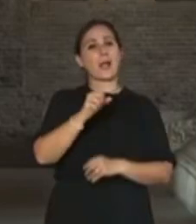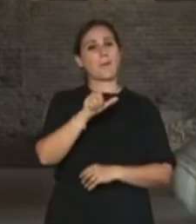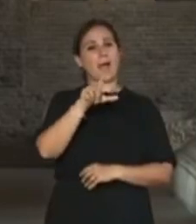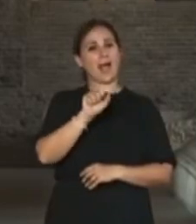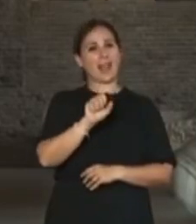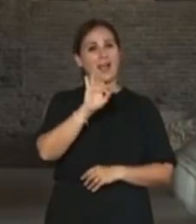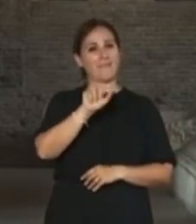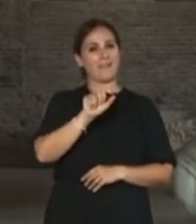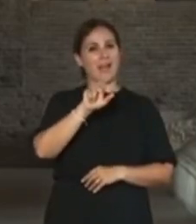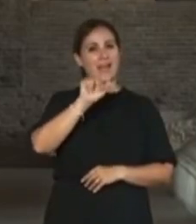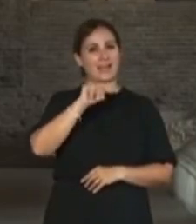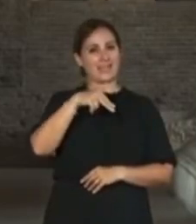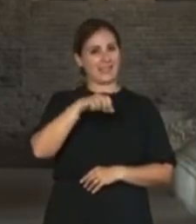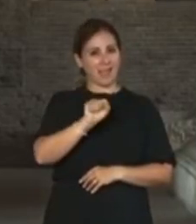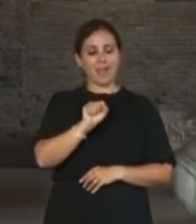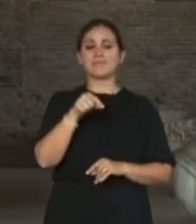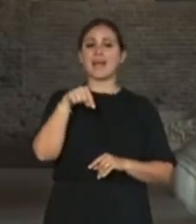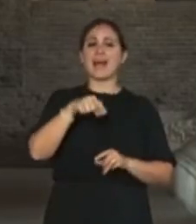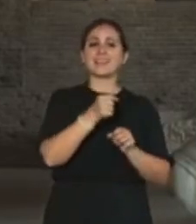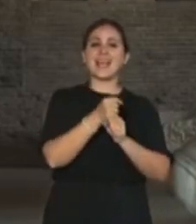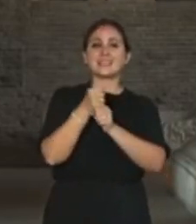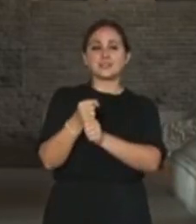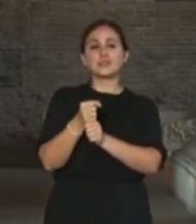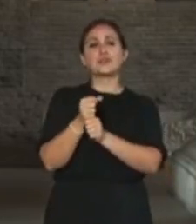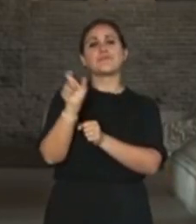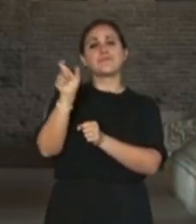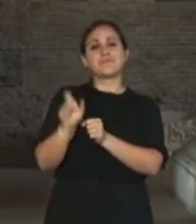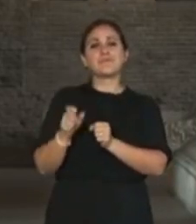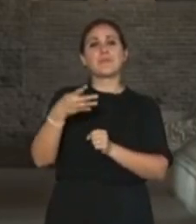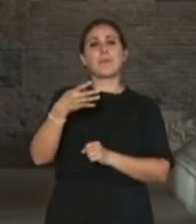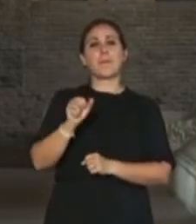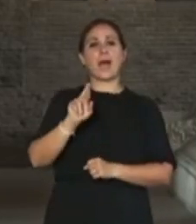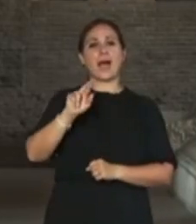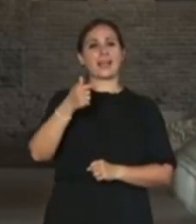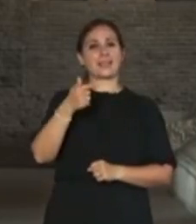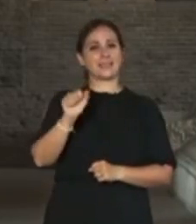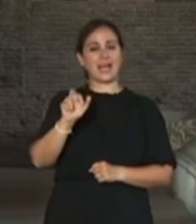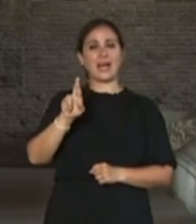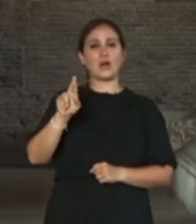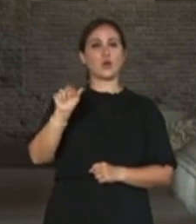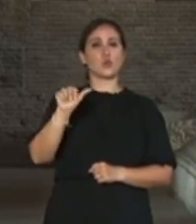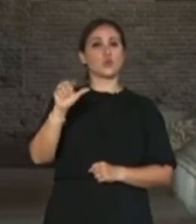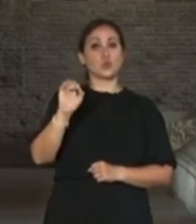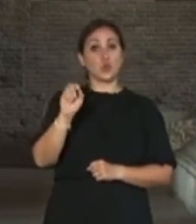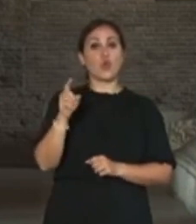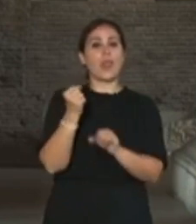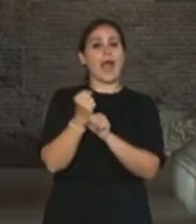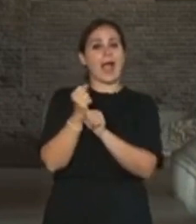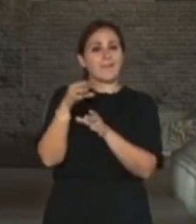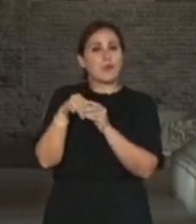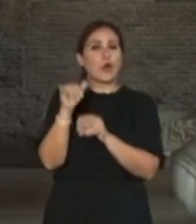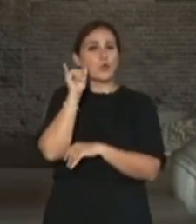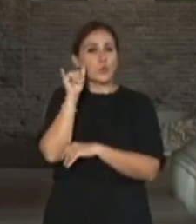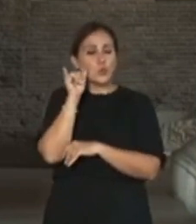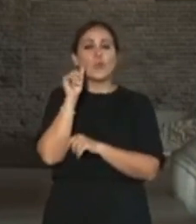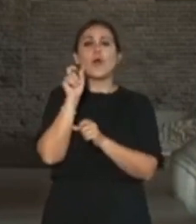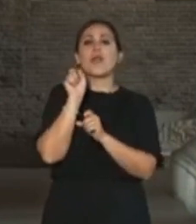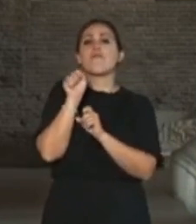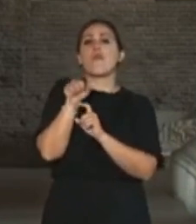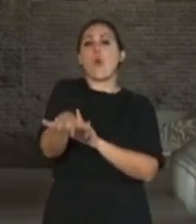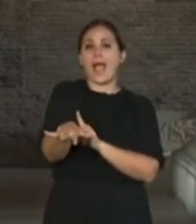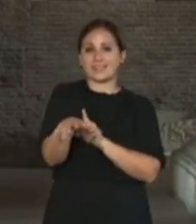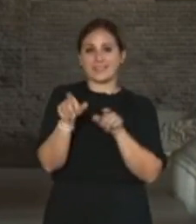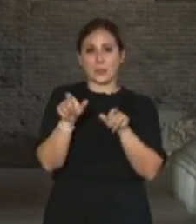Lascio la parola a Marta Russo, che è una youtuber, influencer dell'accessibilità,